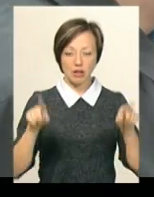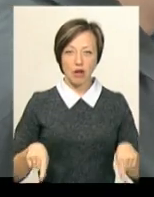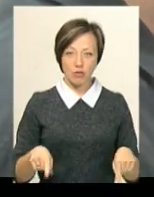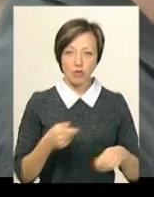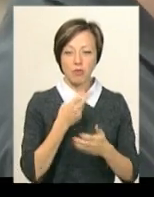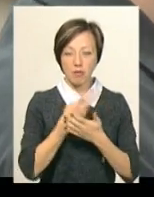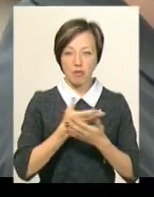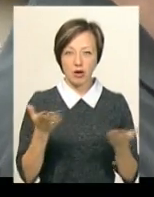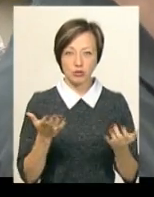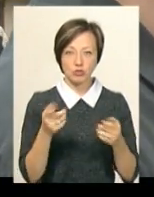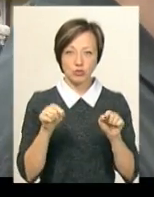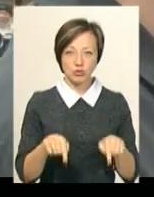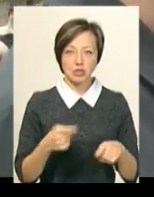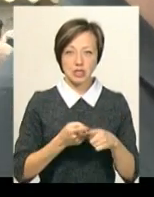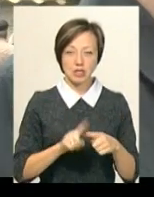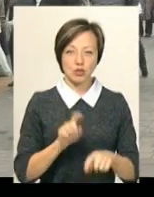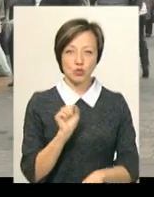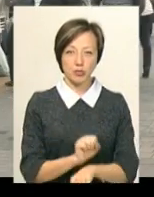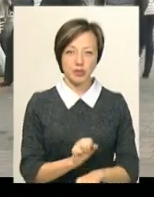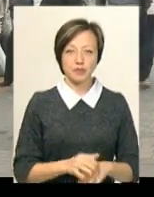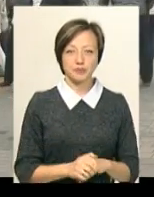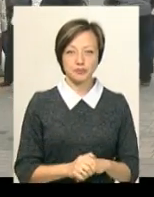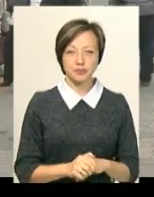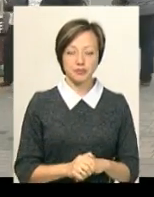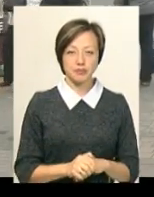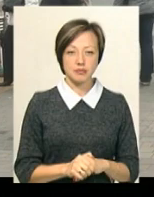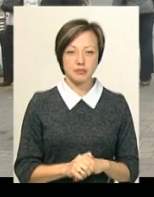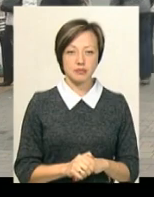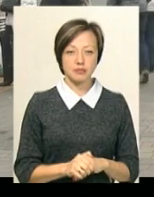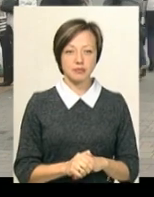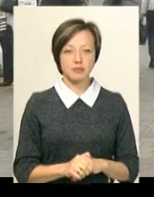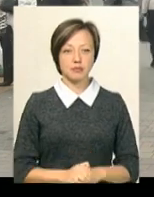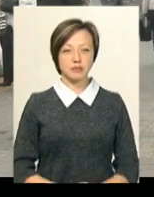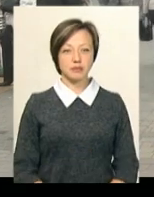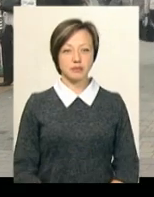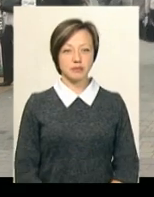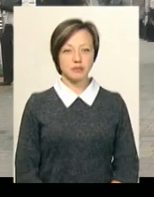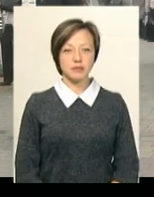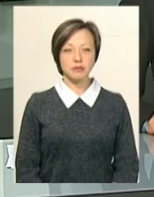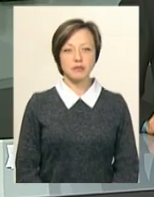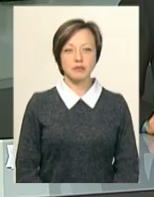ми бачимо на цій зупинці. Ірина Аріон, Віктор Кривий, новини Поділяцентр.